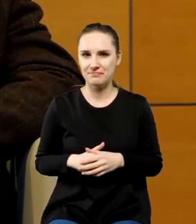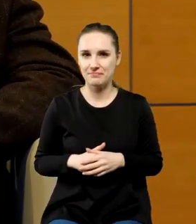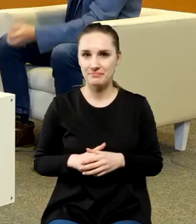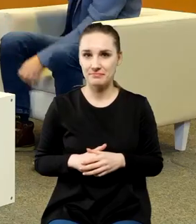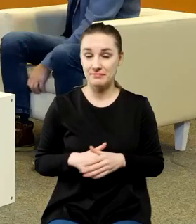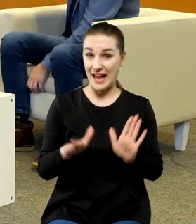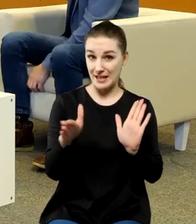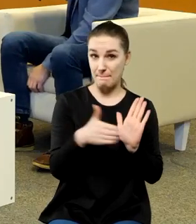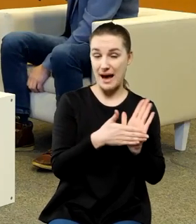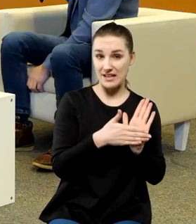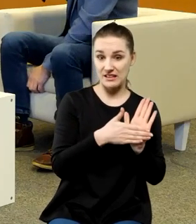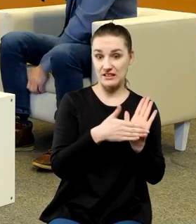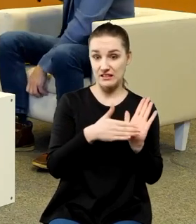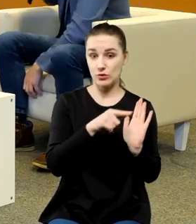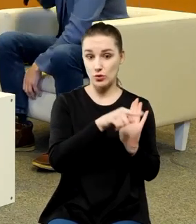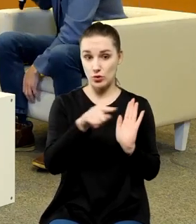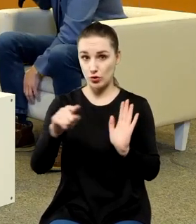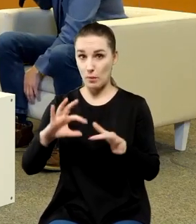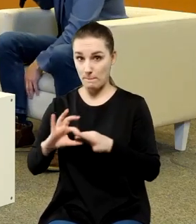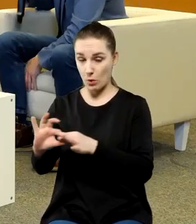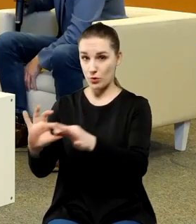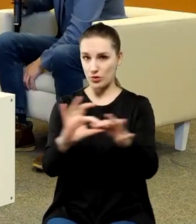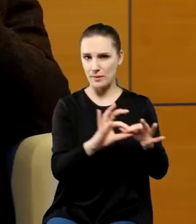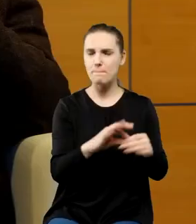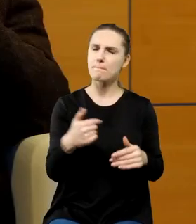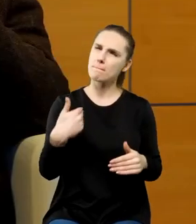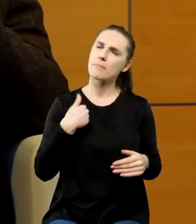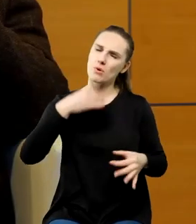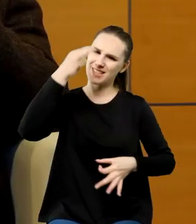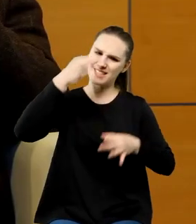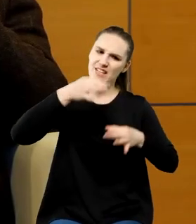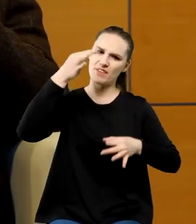coś łączy czy po prostu zastanawiałem się nad tym czy